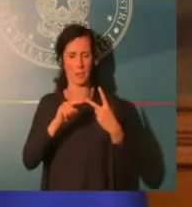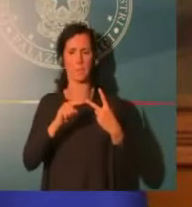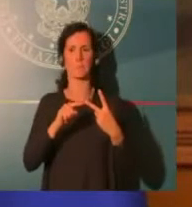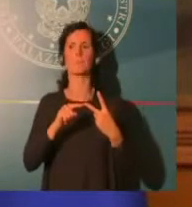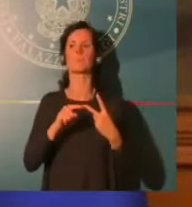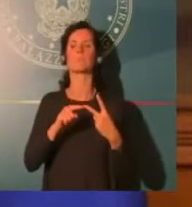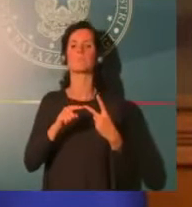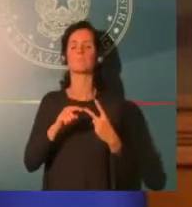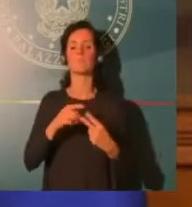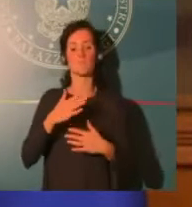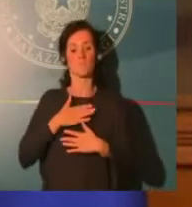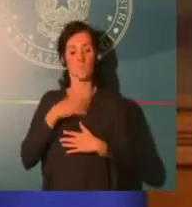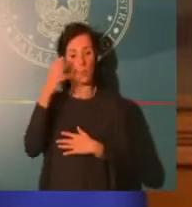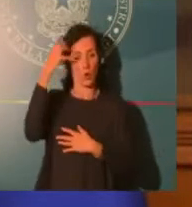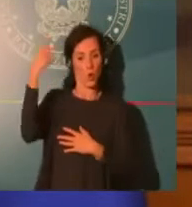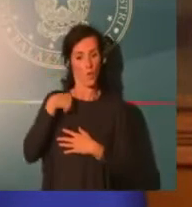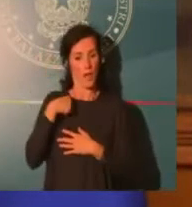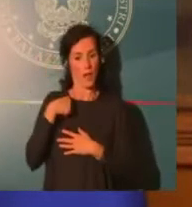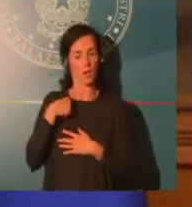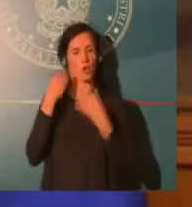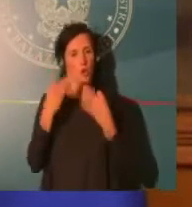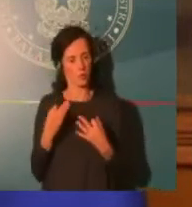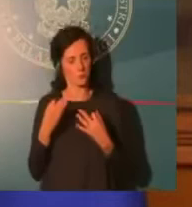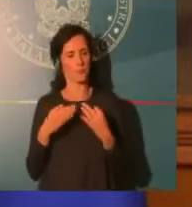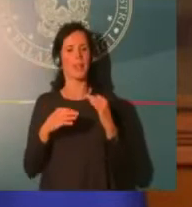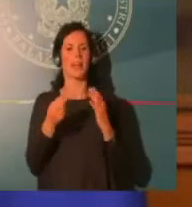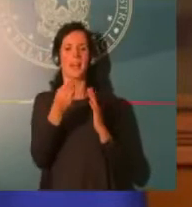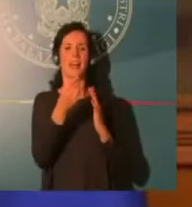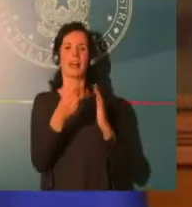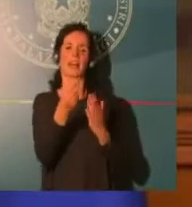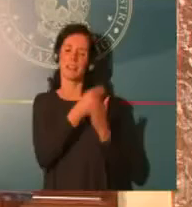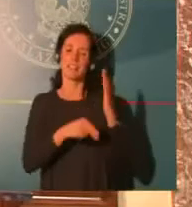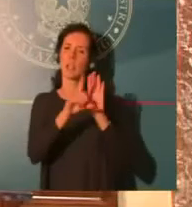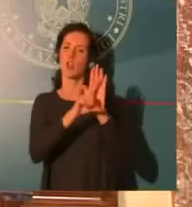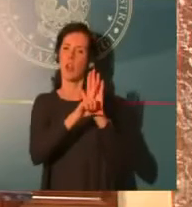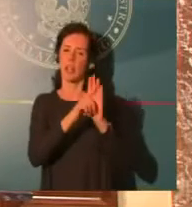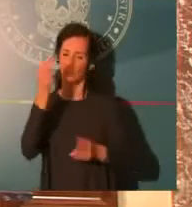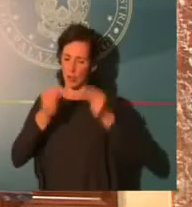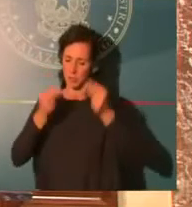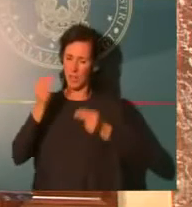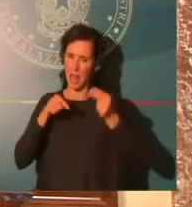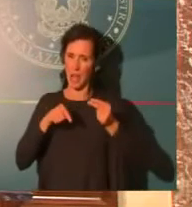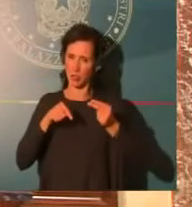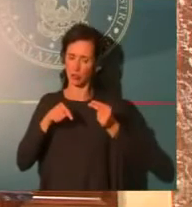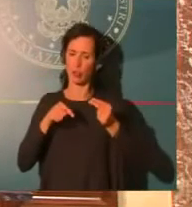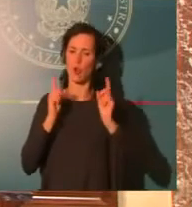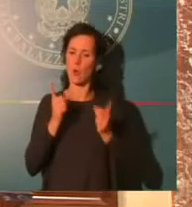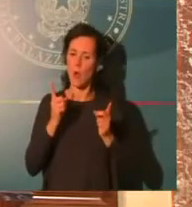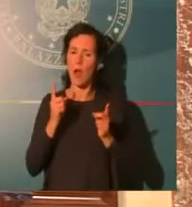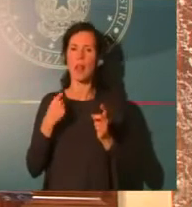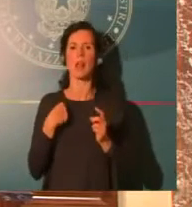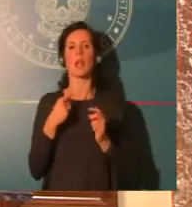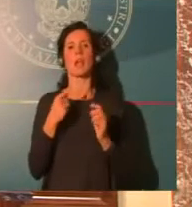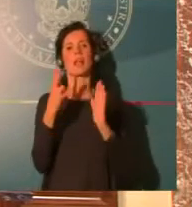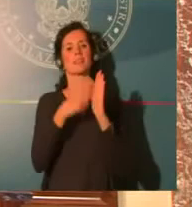introduciamo nuove tasse. L'abbiamo detto. Stiamo facendo uno sforzo incredibile come sistema Paese,